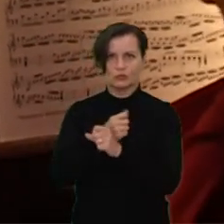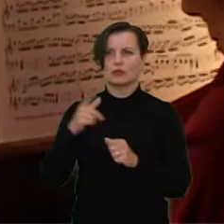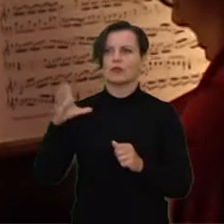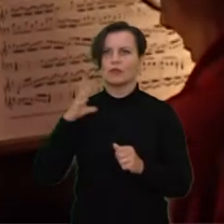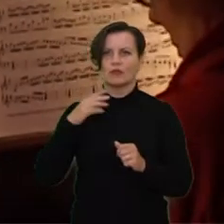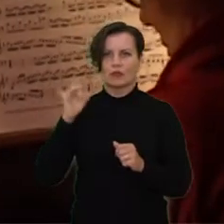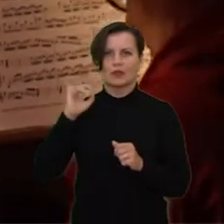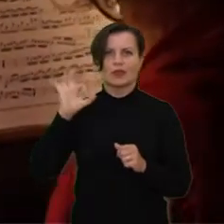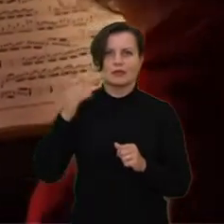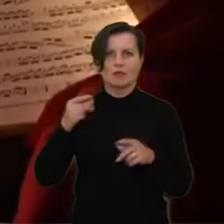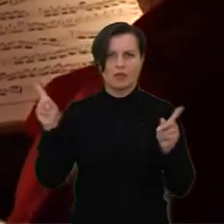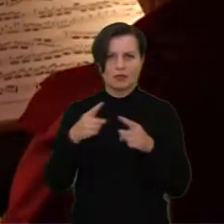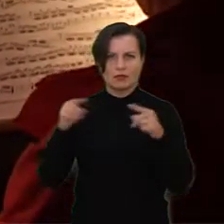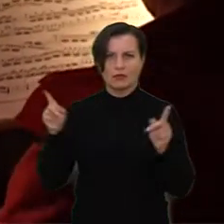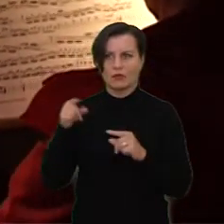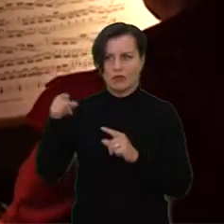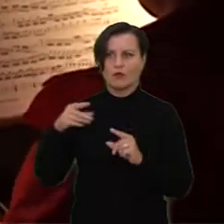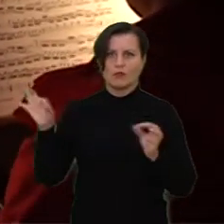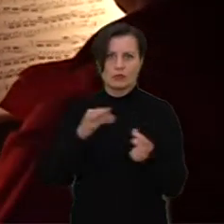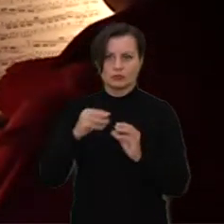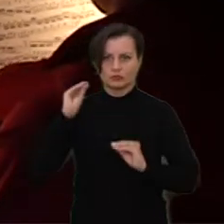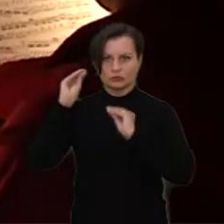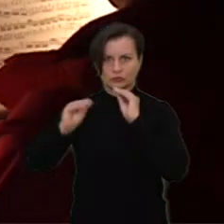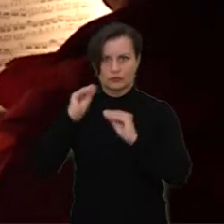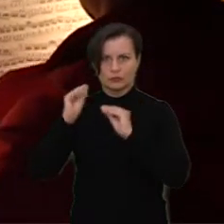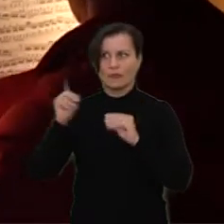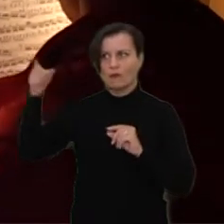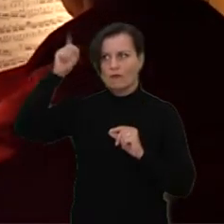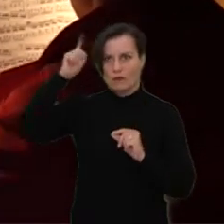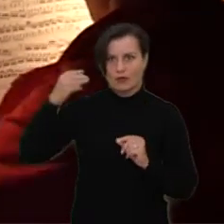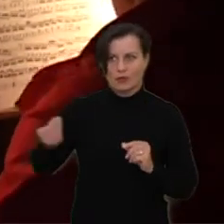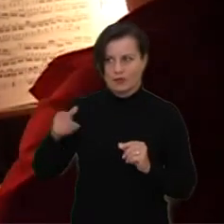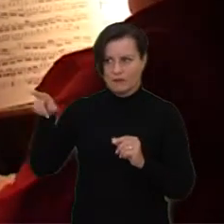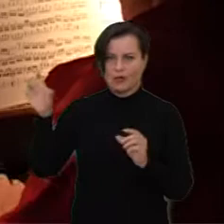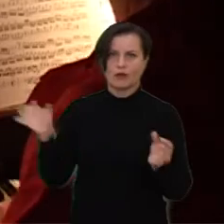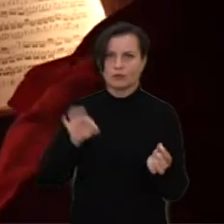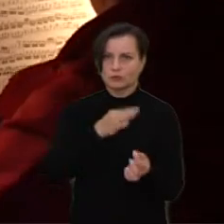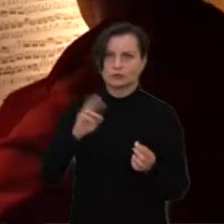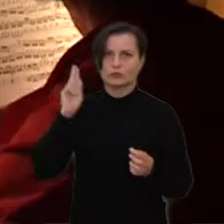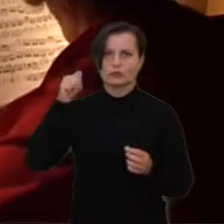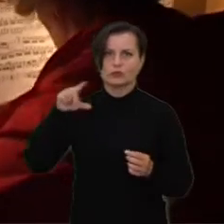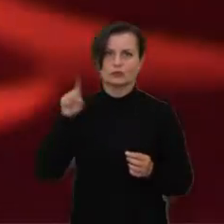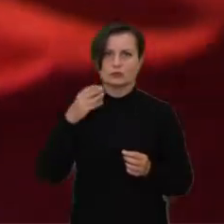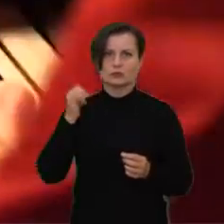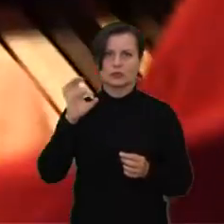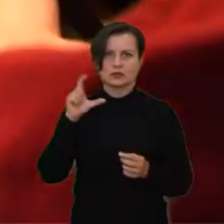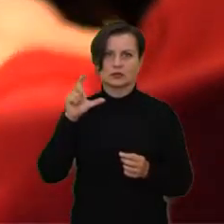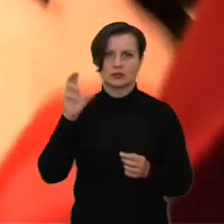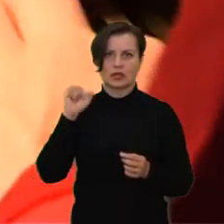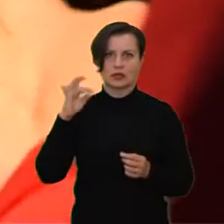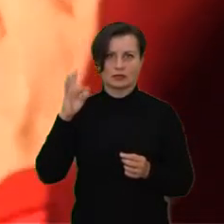sukūrė, bei šią ar kitas gėsmės paberžės bažnytėlėje, atriko šiuo metu Vokietijoje gyvenantį muzikę Kristina